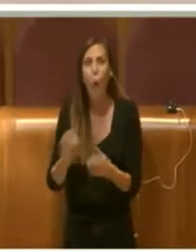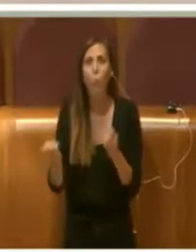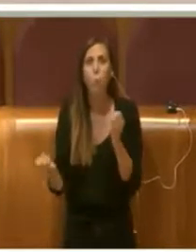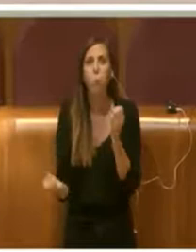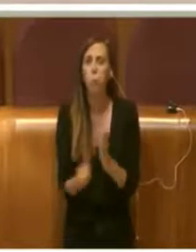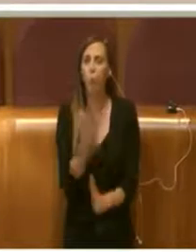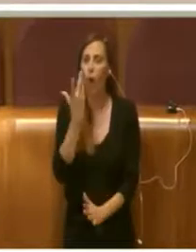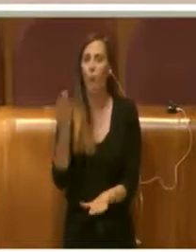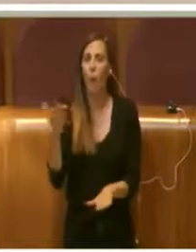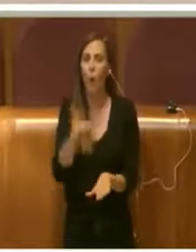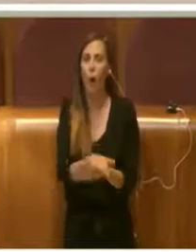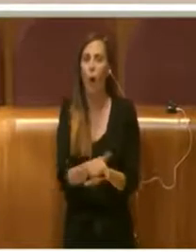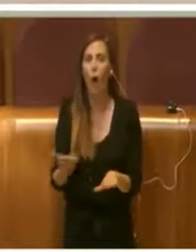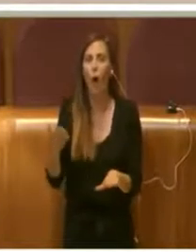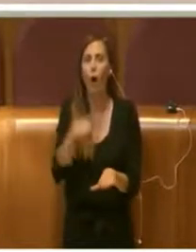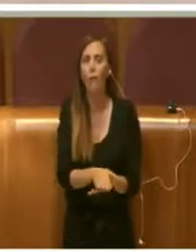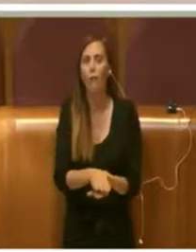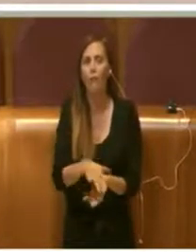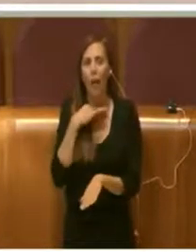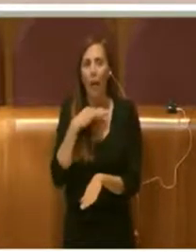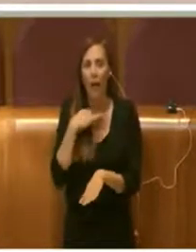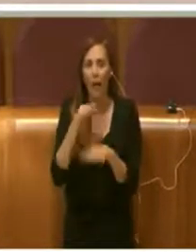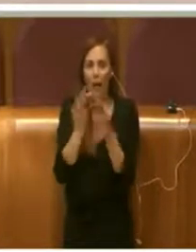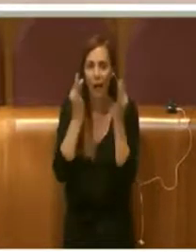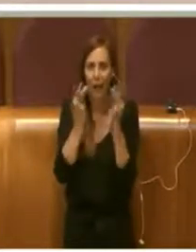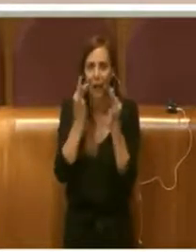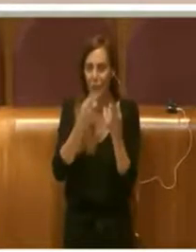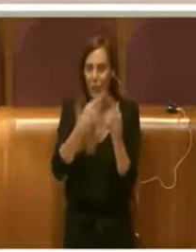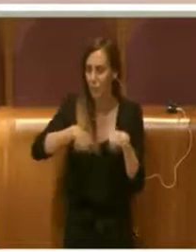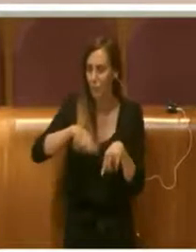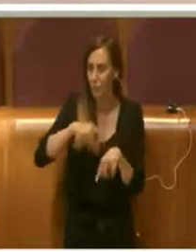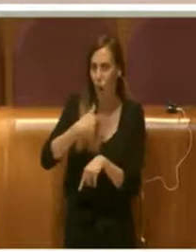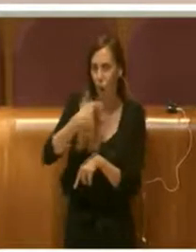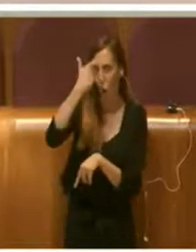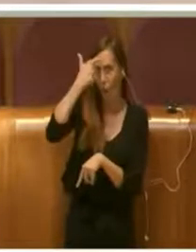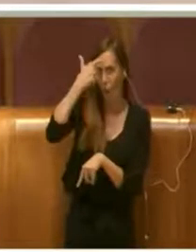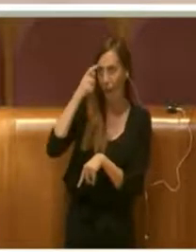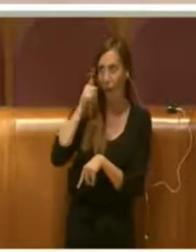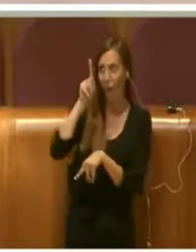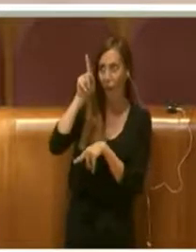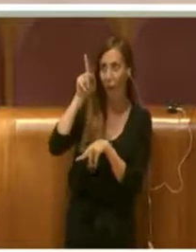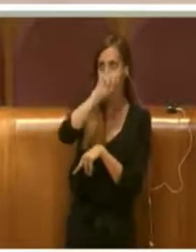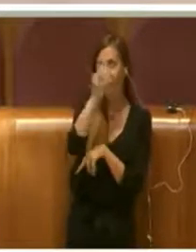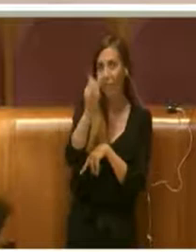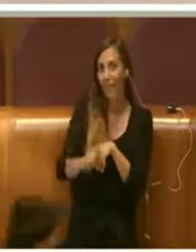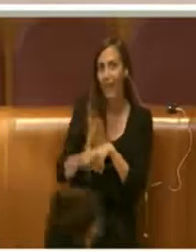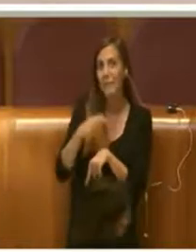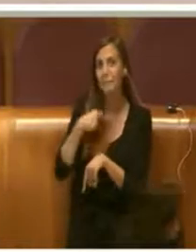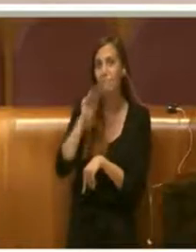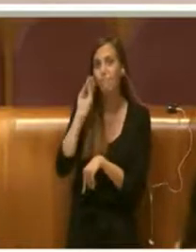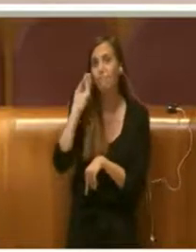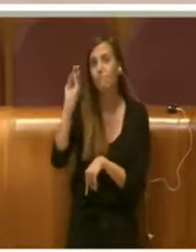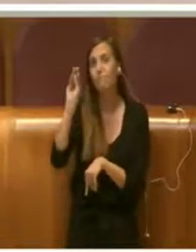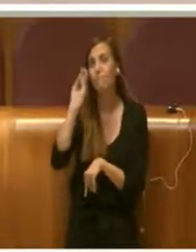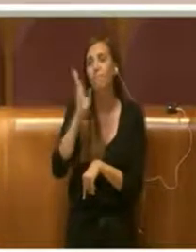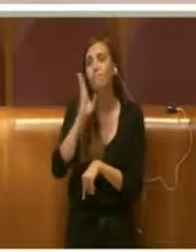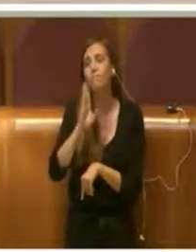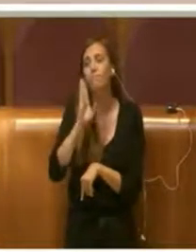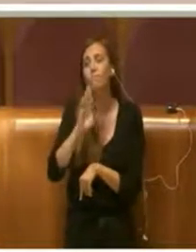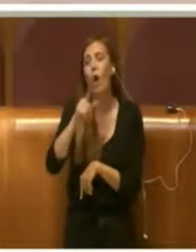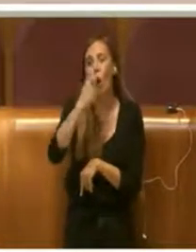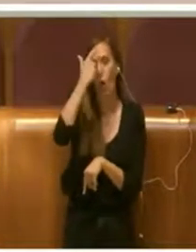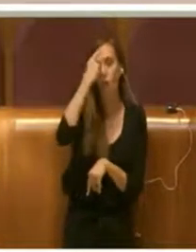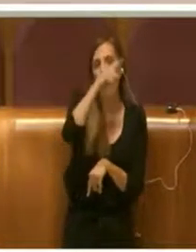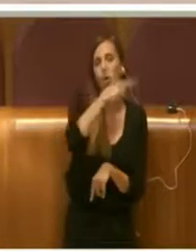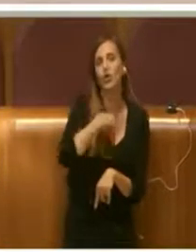di cani e gatti. Noi chiediamo oggi al governo italiano di interroquire, di rapportarsi con il